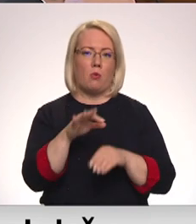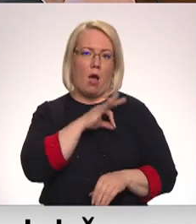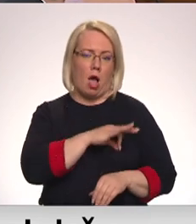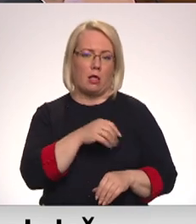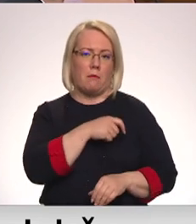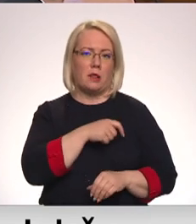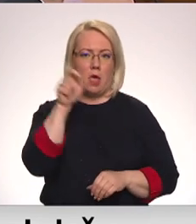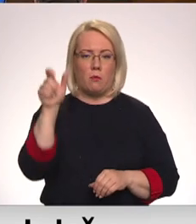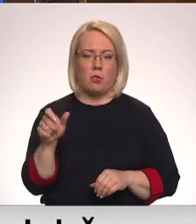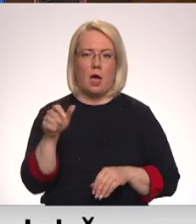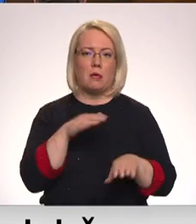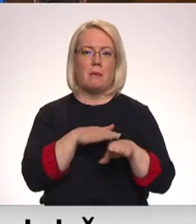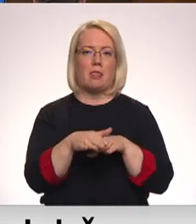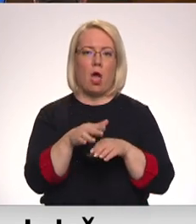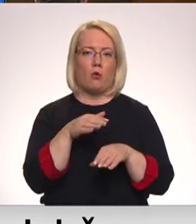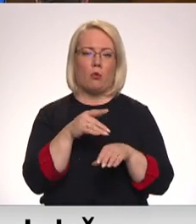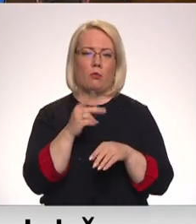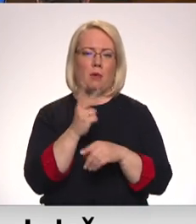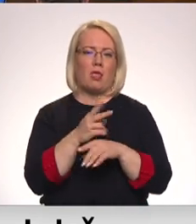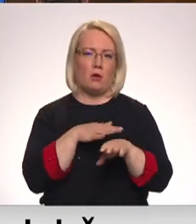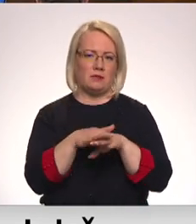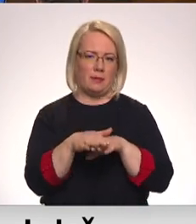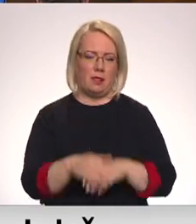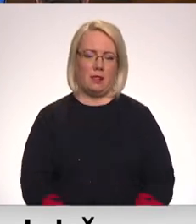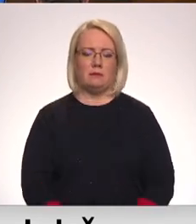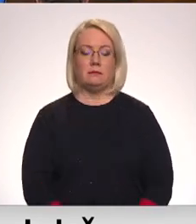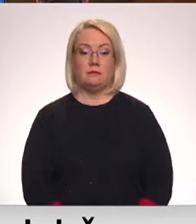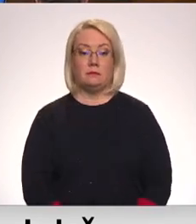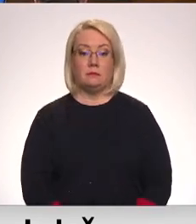pienākumu izpildi. Matar Līcītīvans Milovs, Latvijas televīzija.